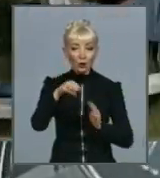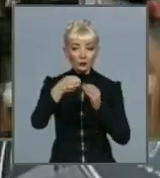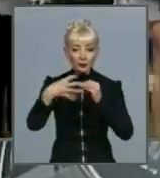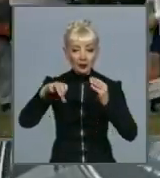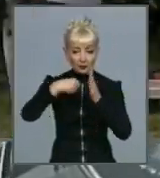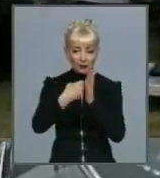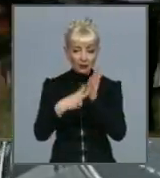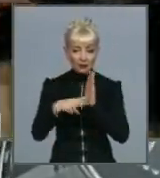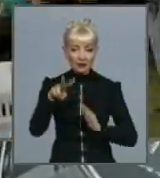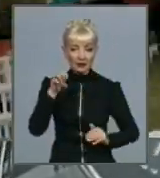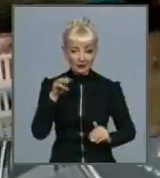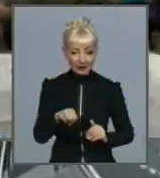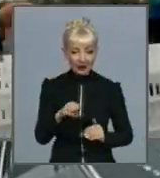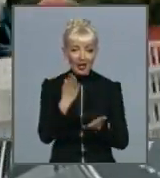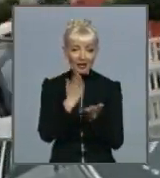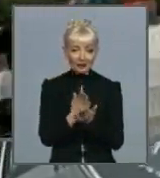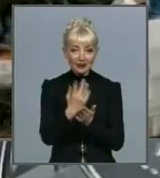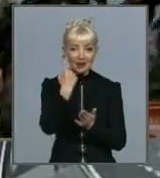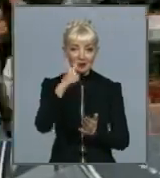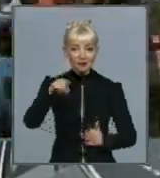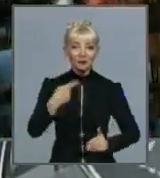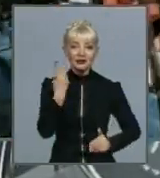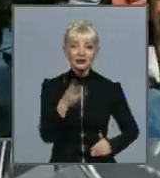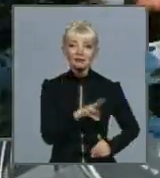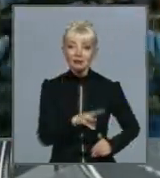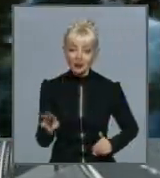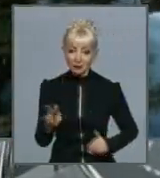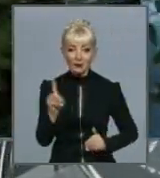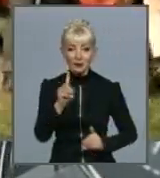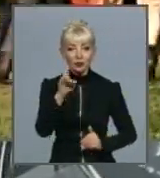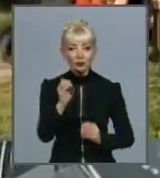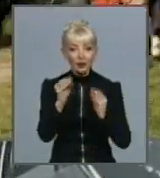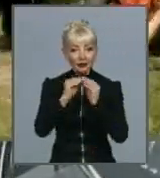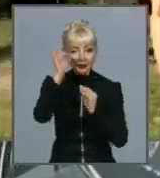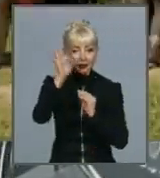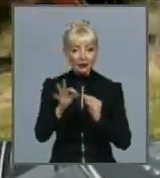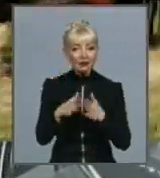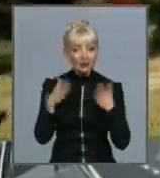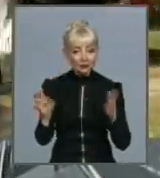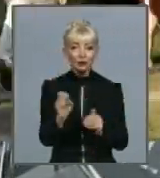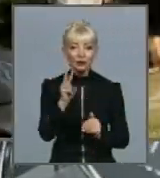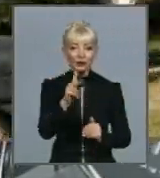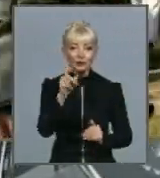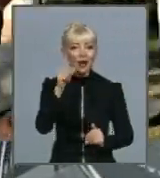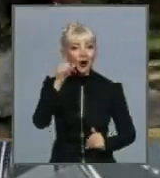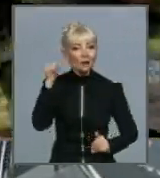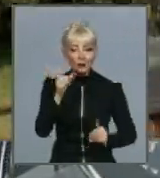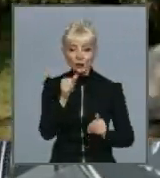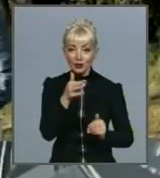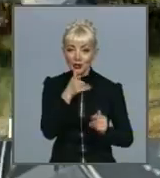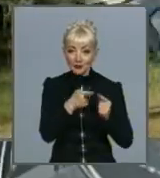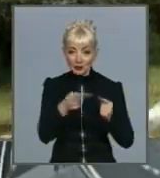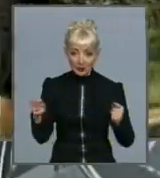склало 1,3 мільйона, що на 10% більше, ніж за минулий період дослідження. На думку відомства,